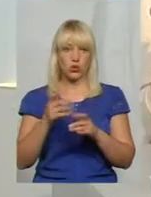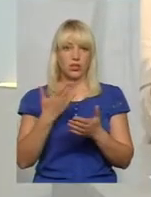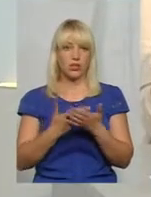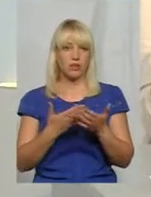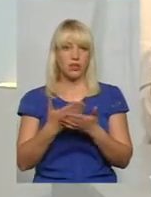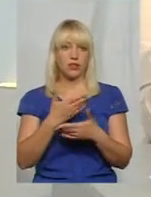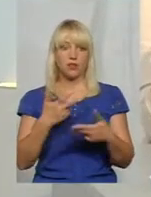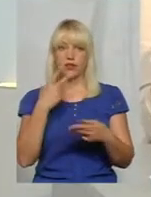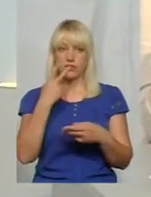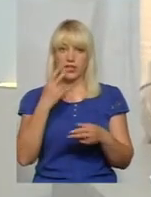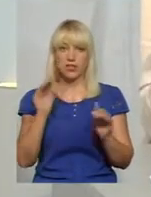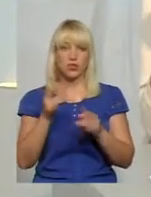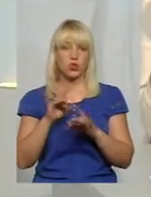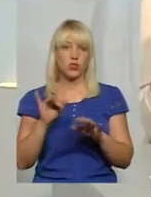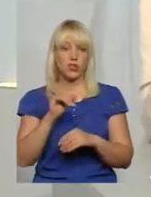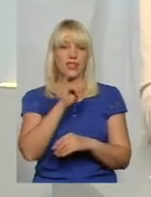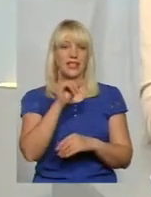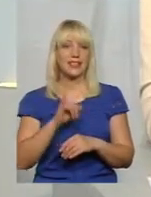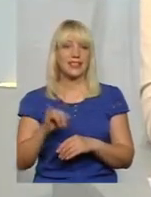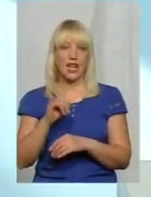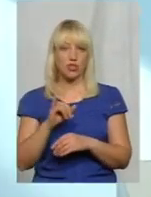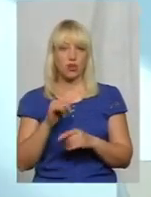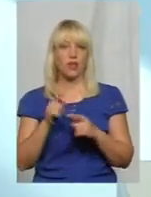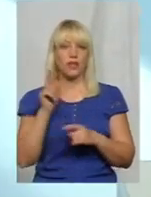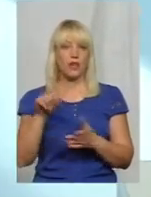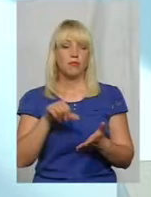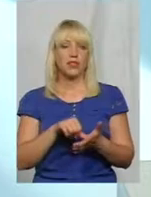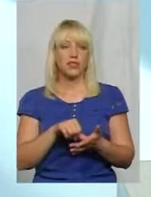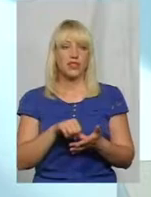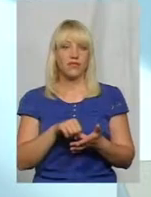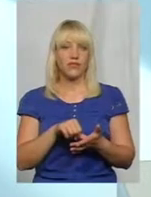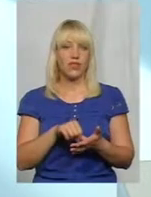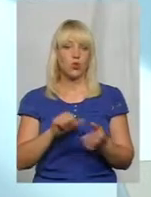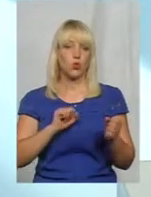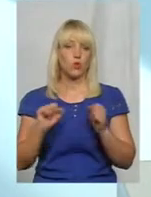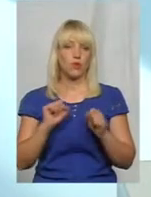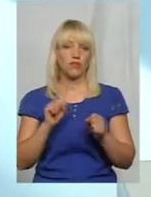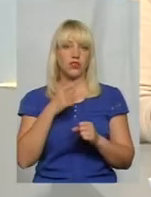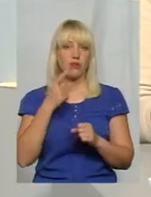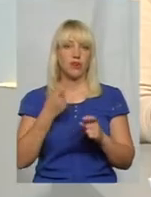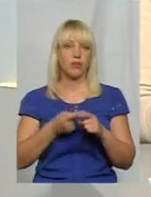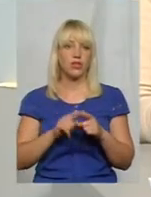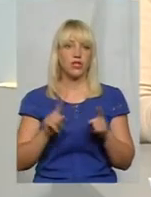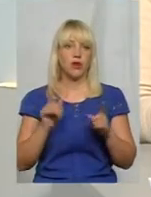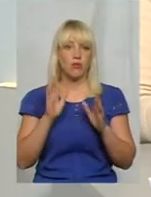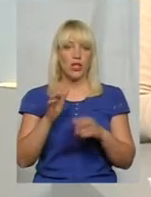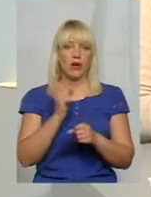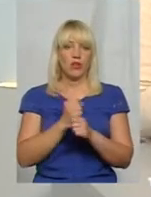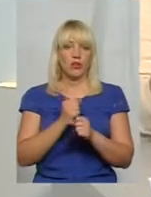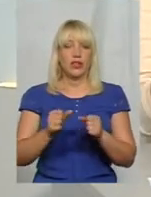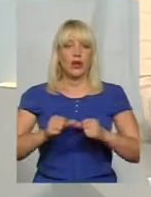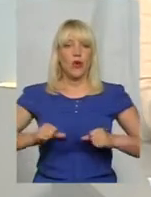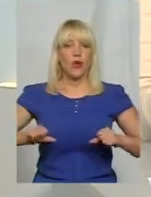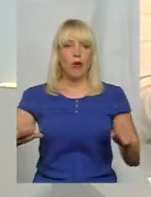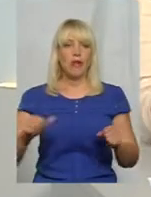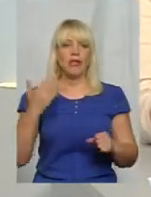сюжет з Зяслава, там представник управління говорив про те, що буде працювати комісія, вони